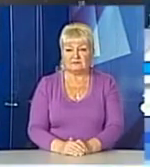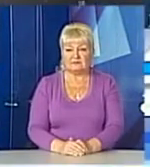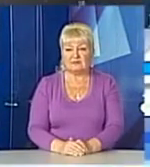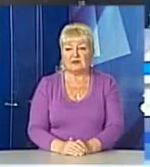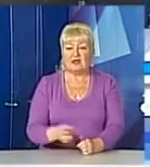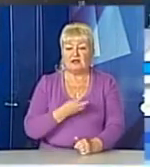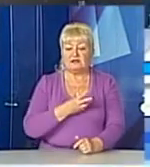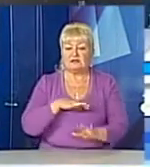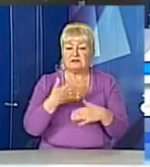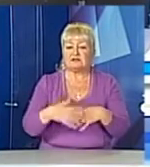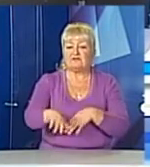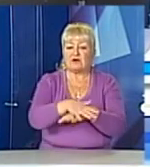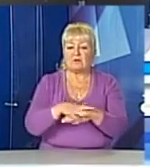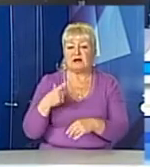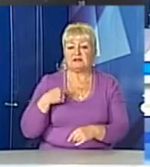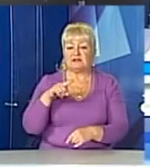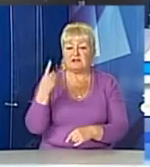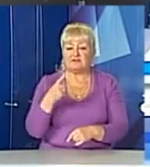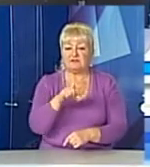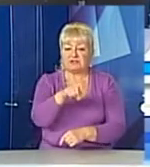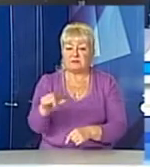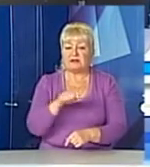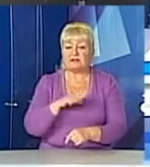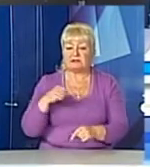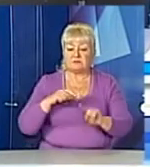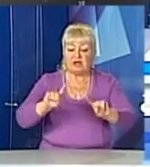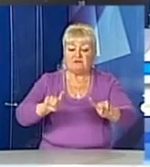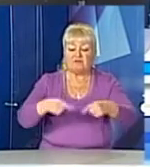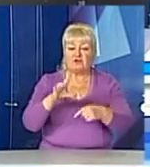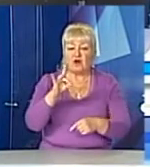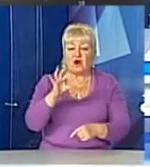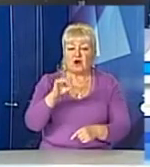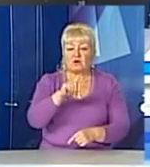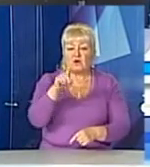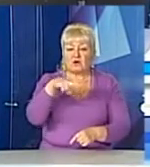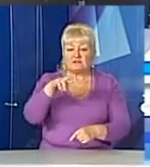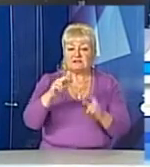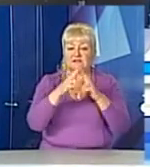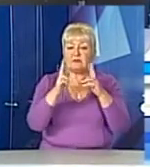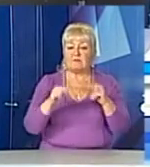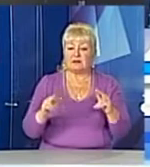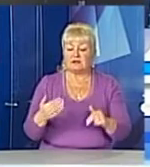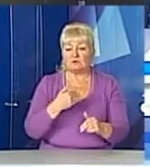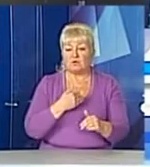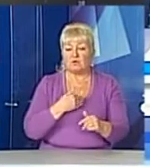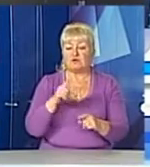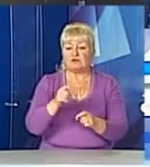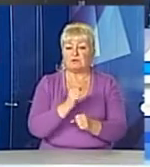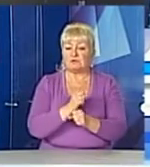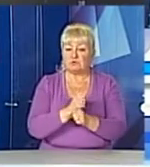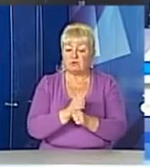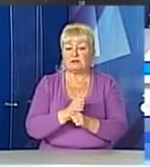Ініціативна громада. На Львівщині мешканці Самотужки відновлюють Роздільський палац. Хочуть облаштувати реабілітаційний центр для